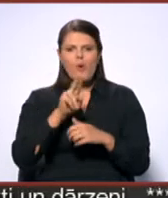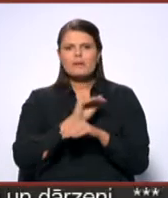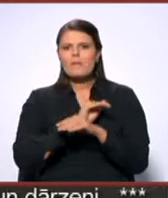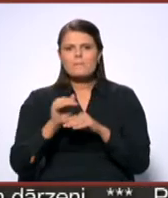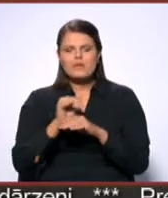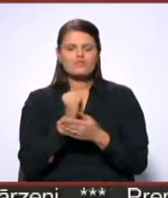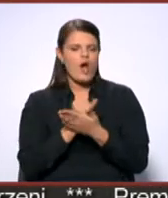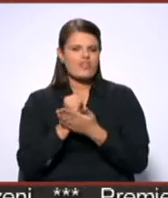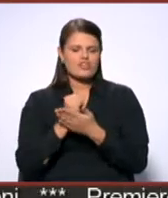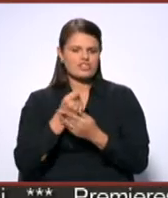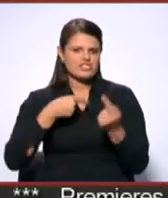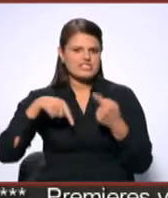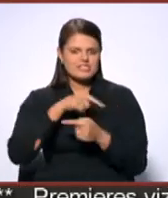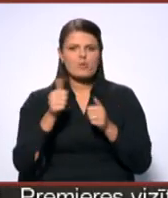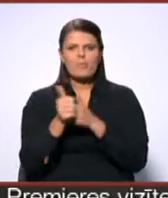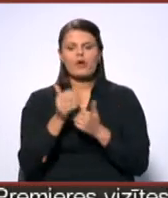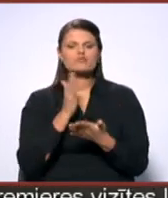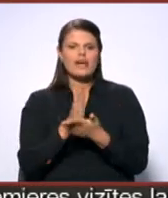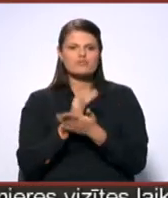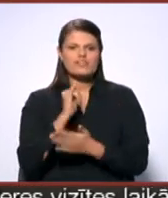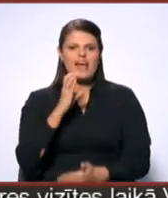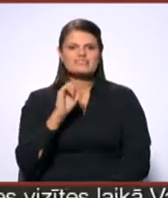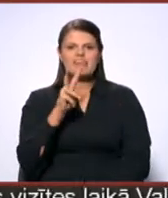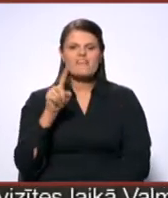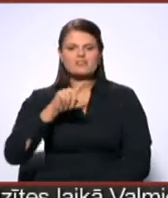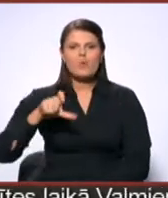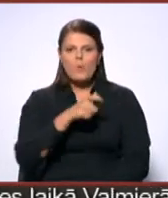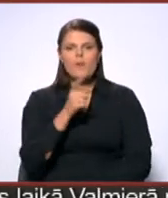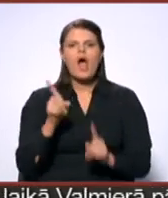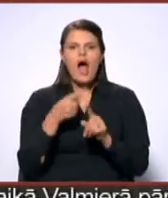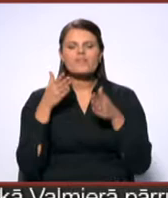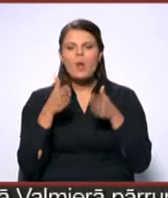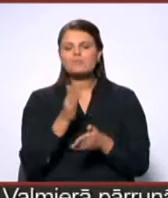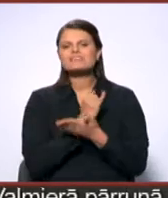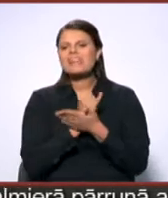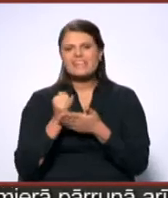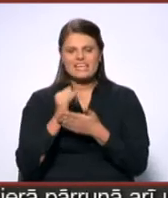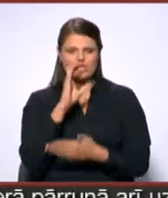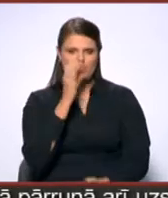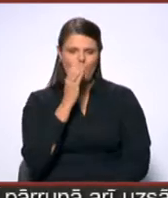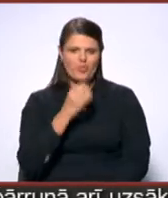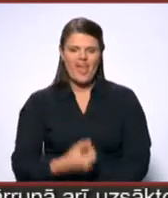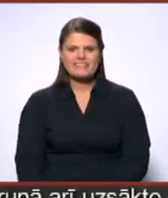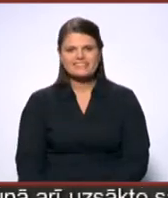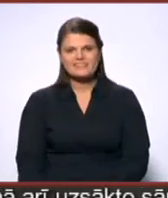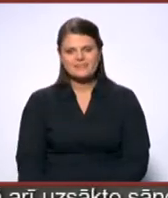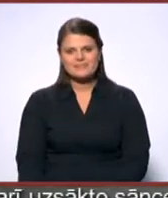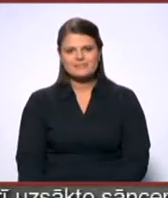izejot pilnu attīrīšanas ciklu blaku sasošajā iecausupē atkal nonāks tīrs ūdens. TV Spektra Sturpina.